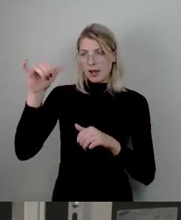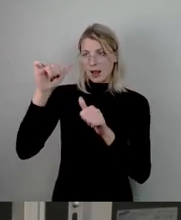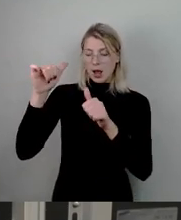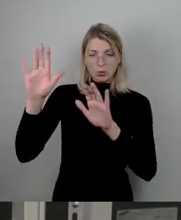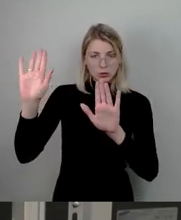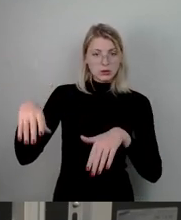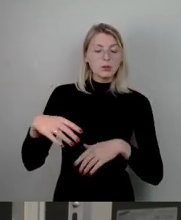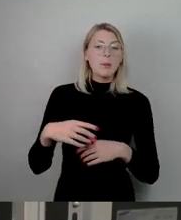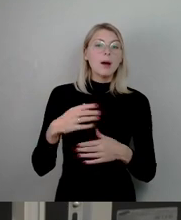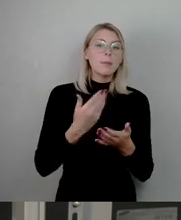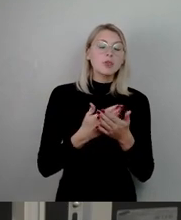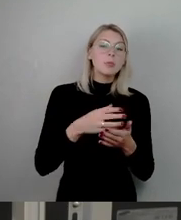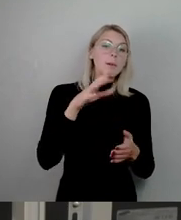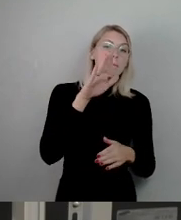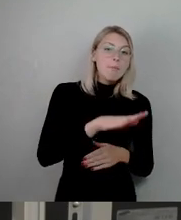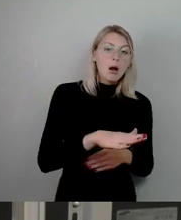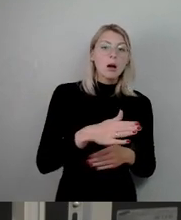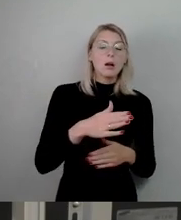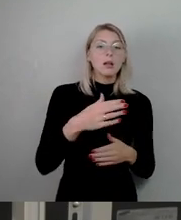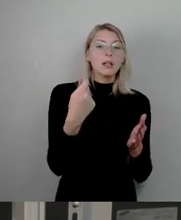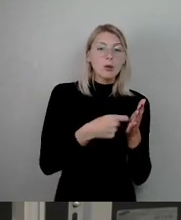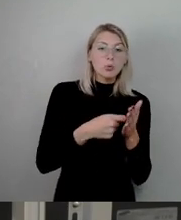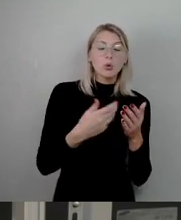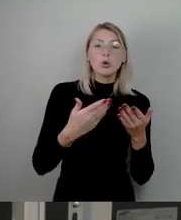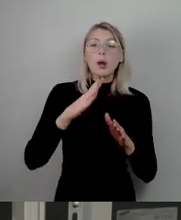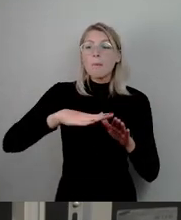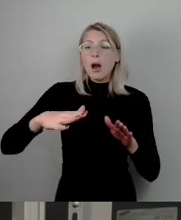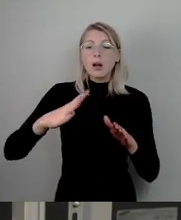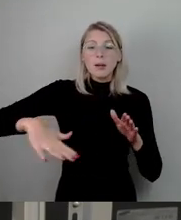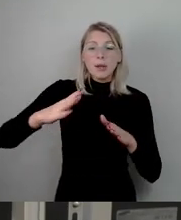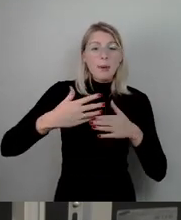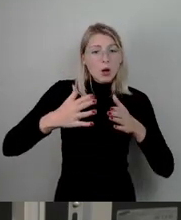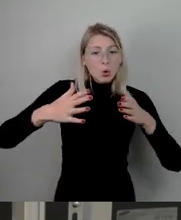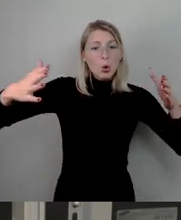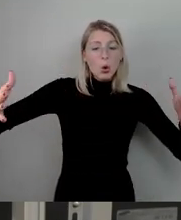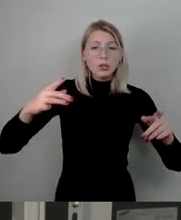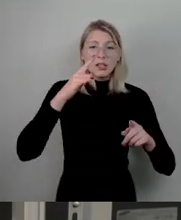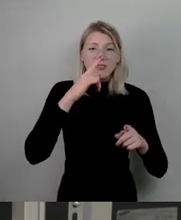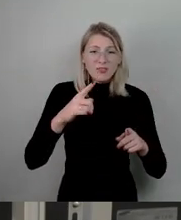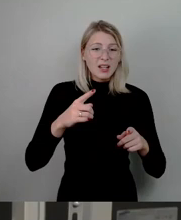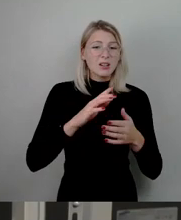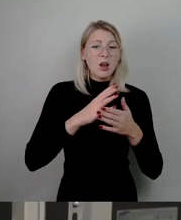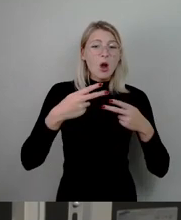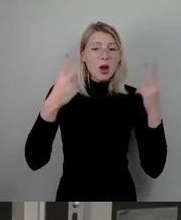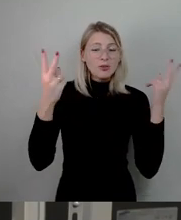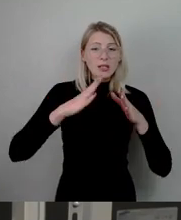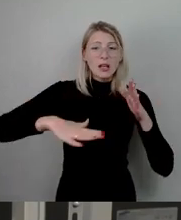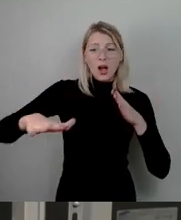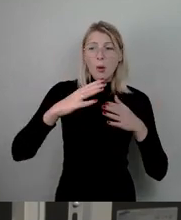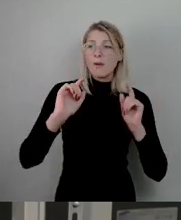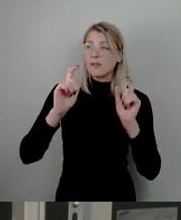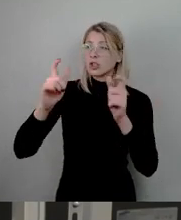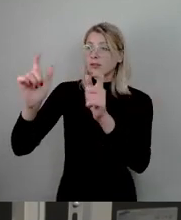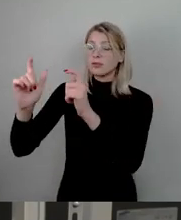Parkgebiete ausweiten. Also, wenn wir das Verschenken von öffentlichem Raum, damit Leute dort ein Jahr lang ihr Auto